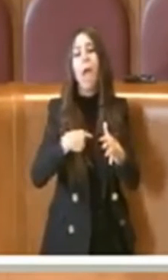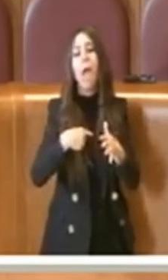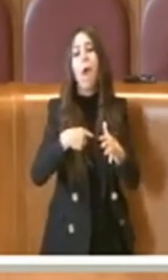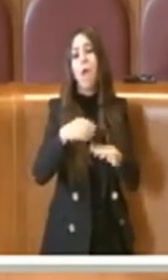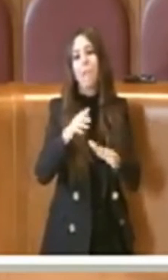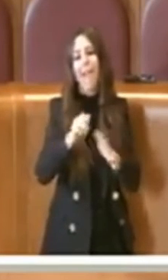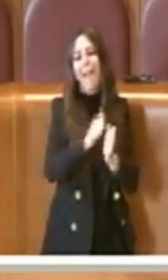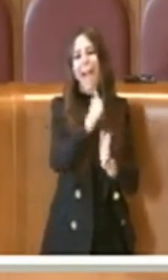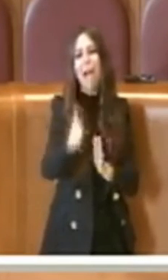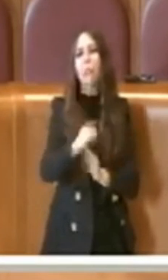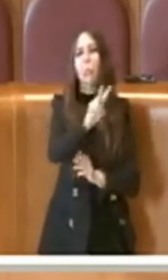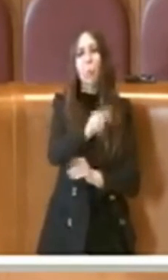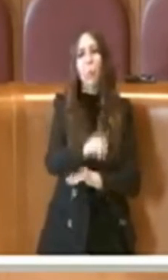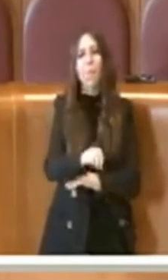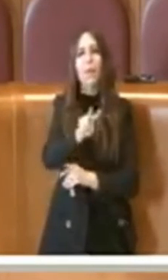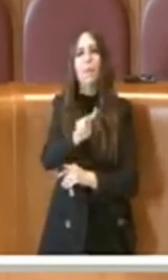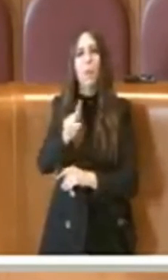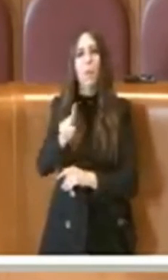2021.